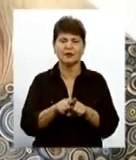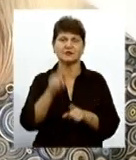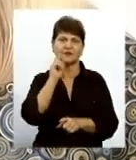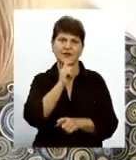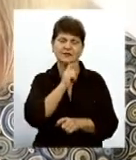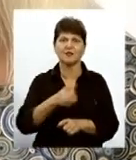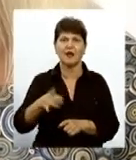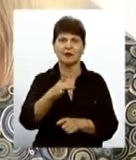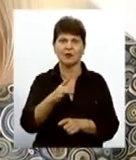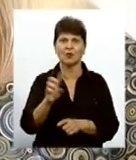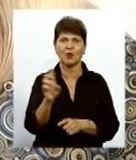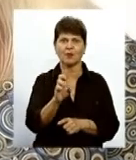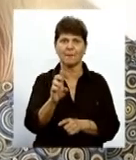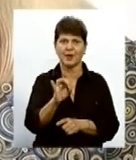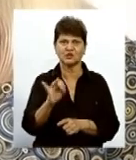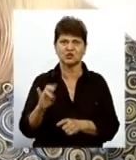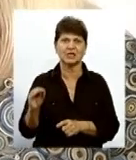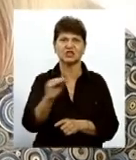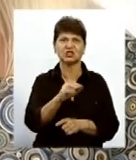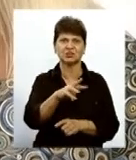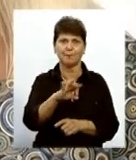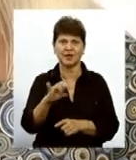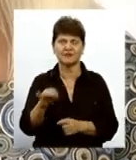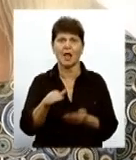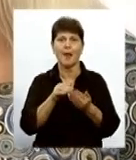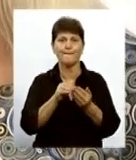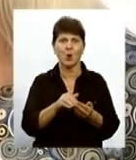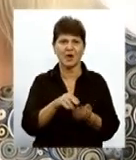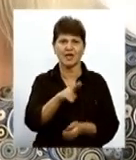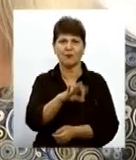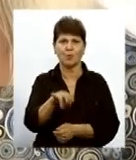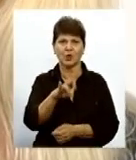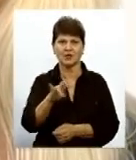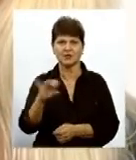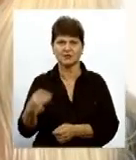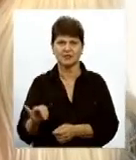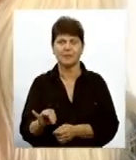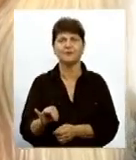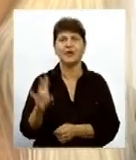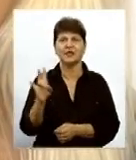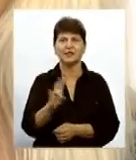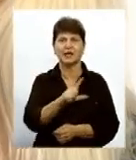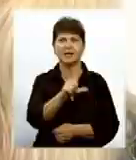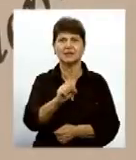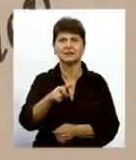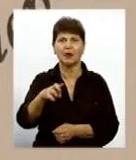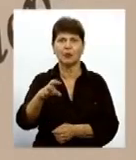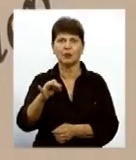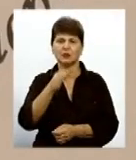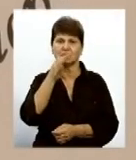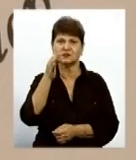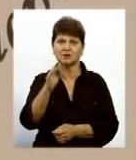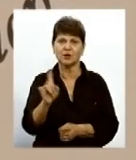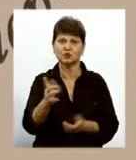Вінницького району Бершацький район, Жмеринський, Могилів-Подільський Наталя Заболотна каже, аби отримати